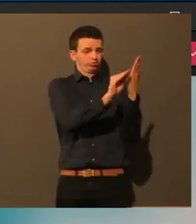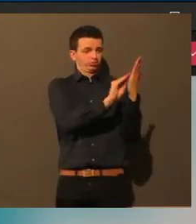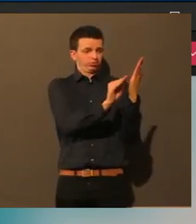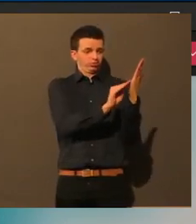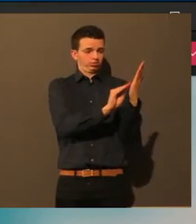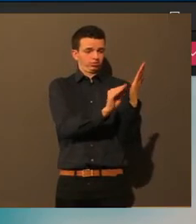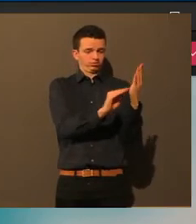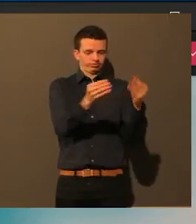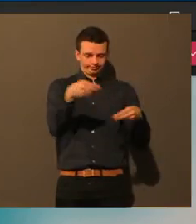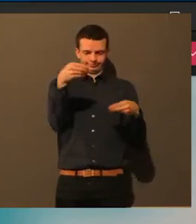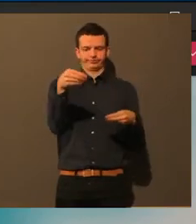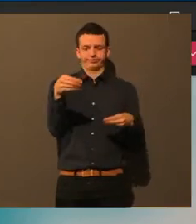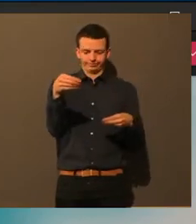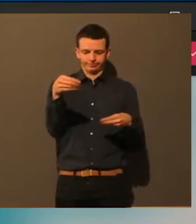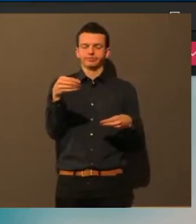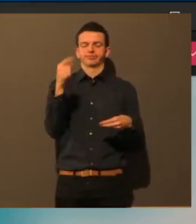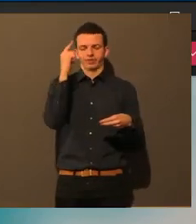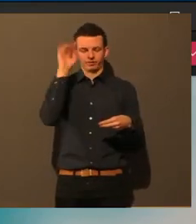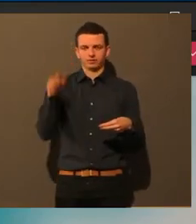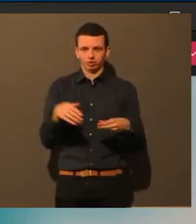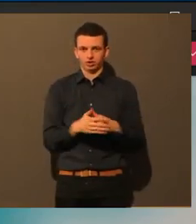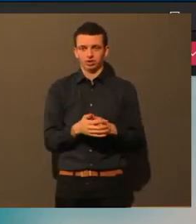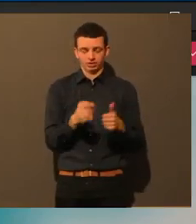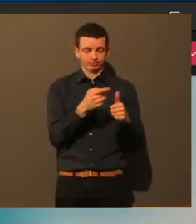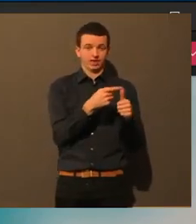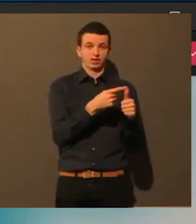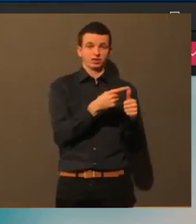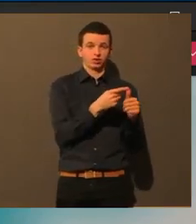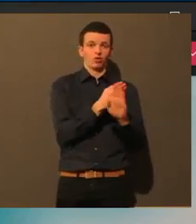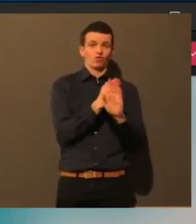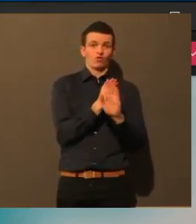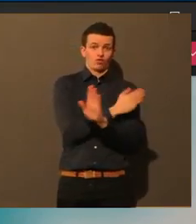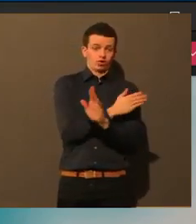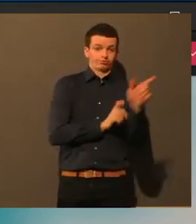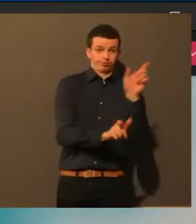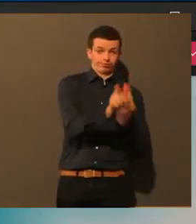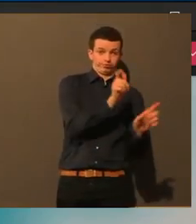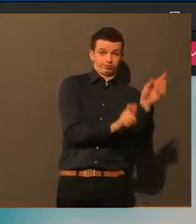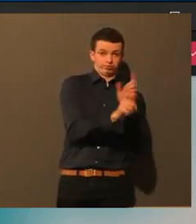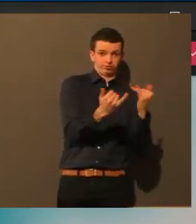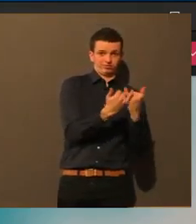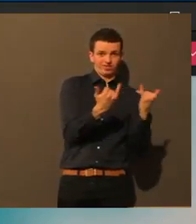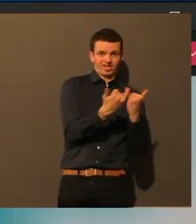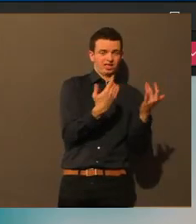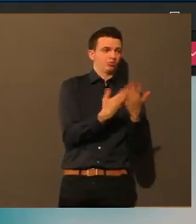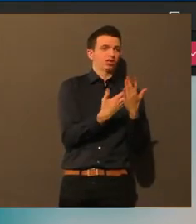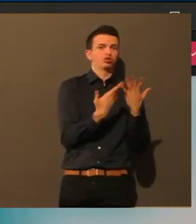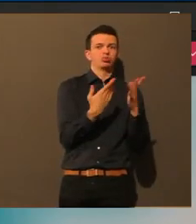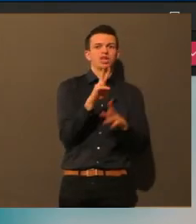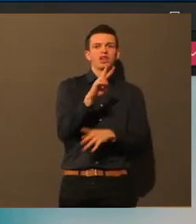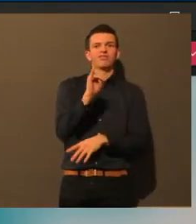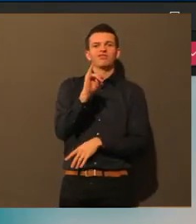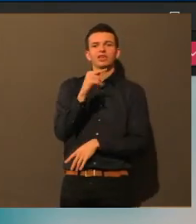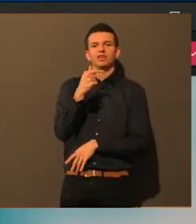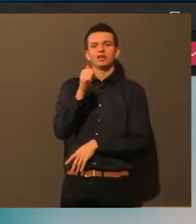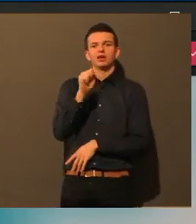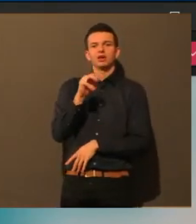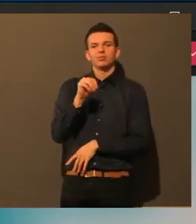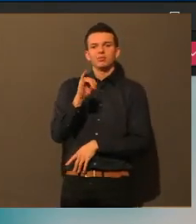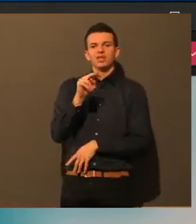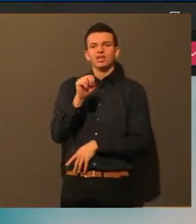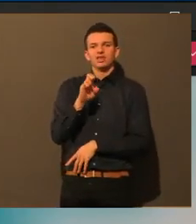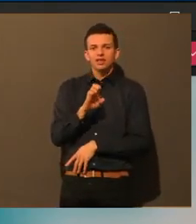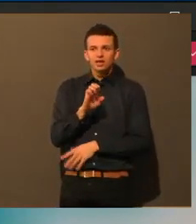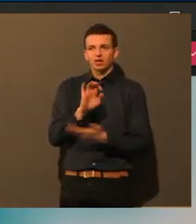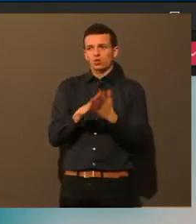vor sich hat, dann die Behandlung, also, ja, welche Vitamine oder Nahrung oder, ja, zum Beispiel bei